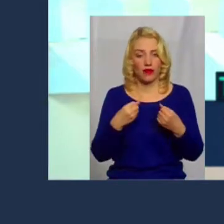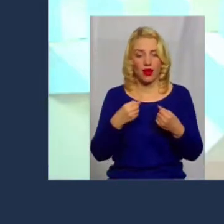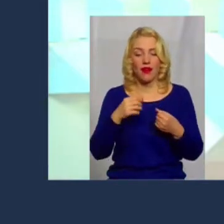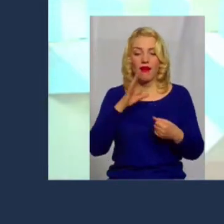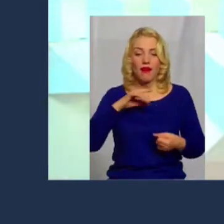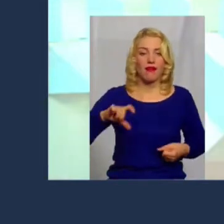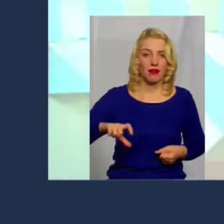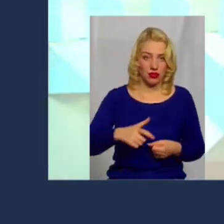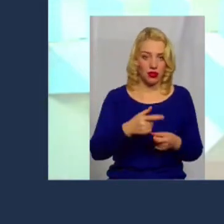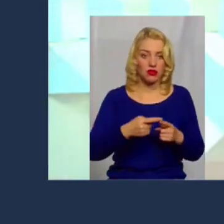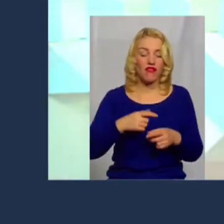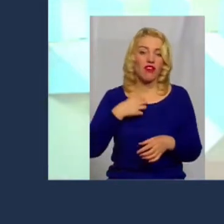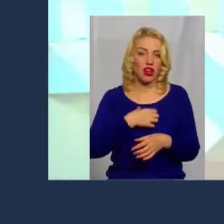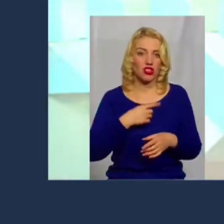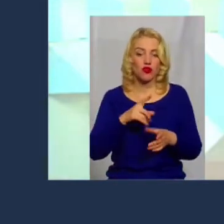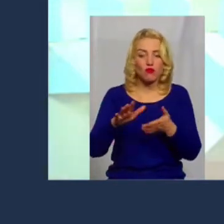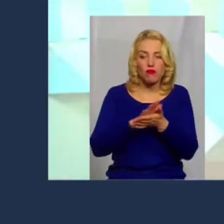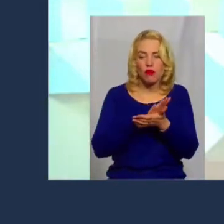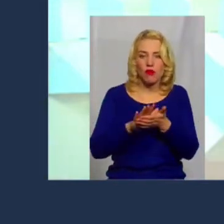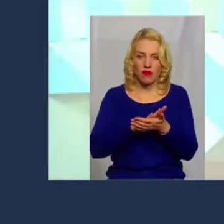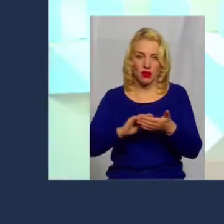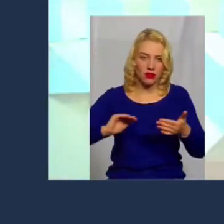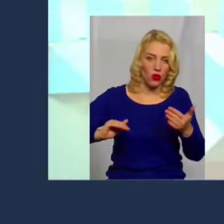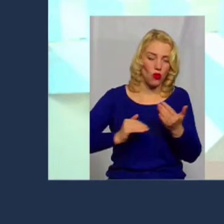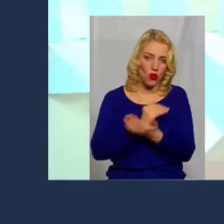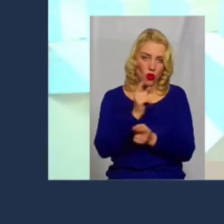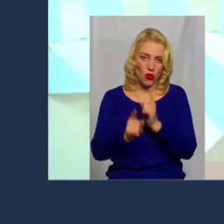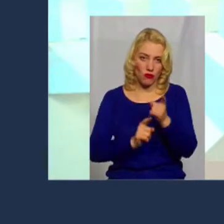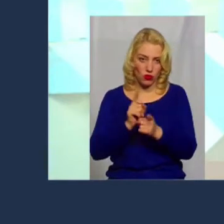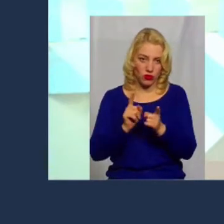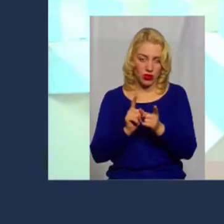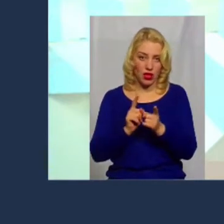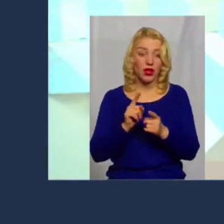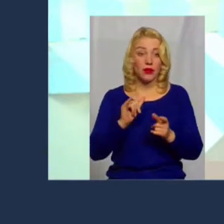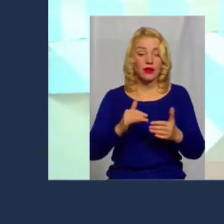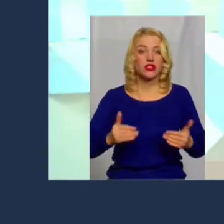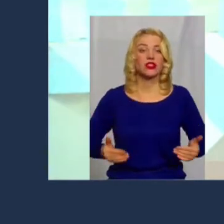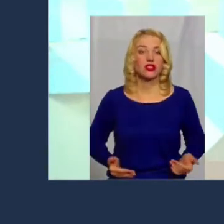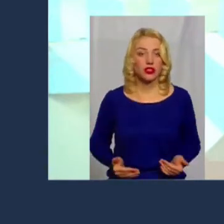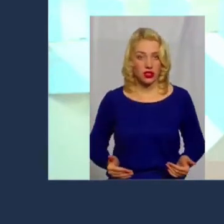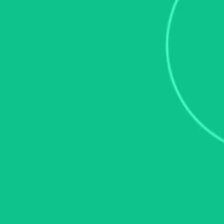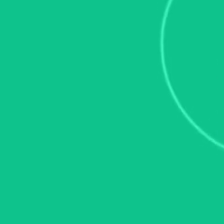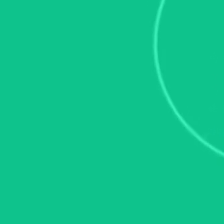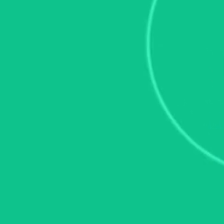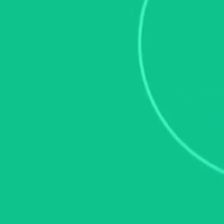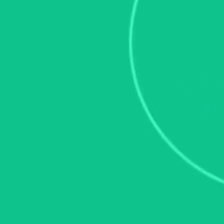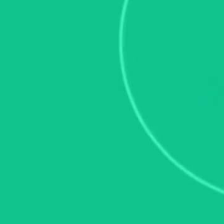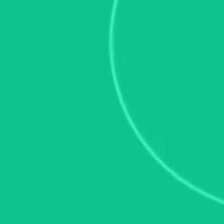воно дуже важливо. Це промивається вона, вона оновлюється. І, ну, життя річки.